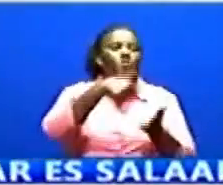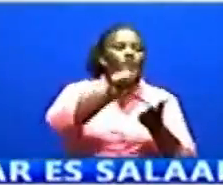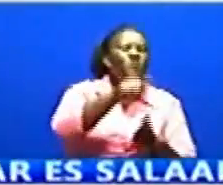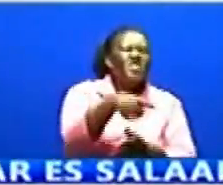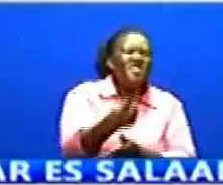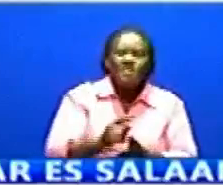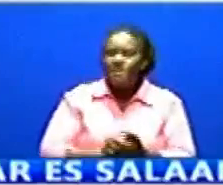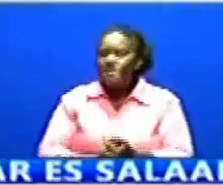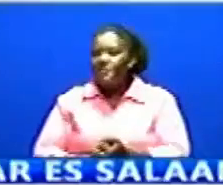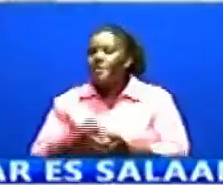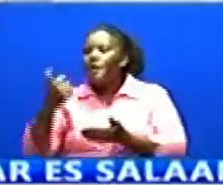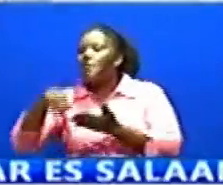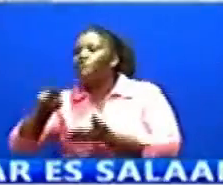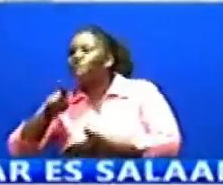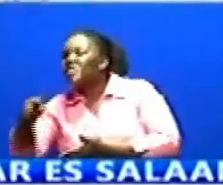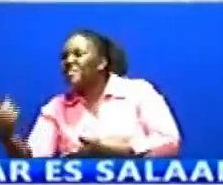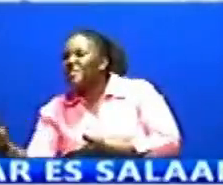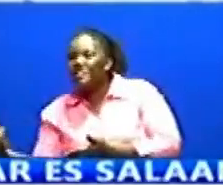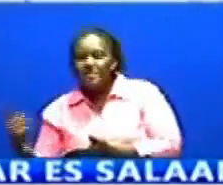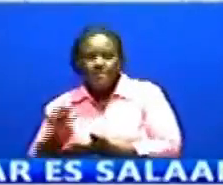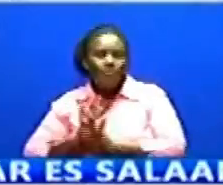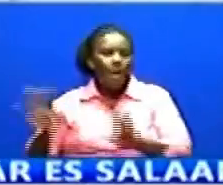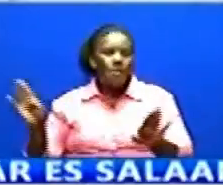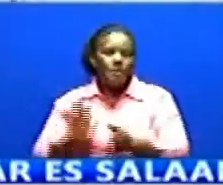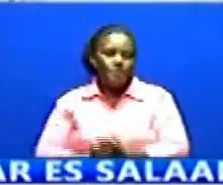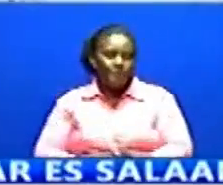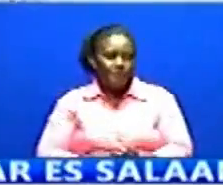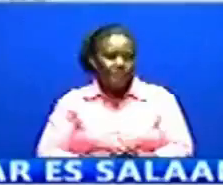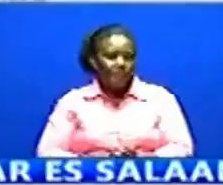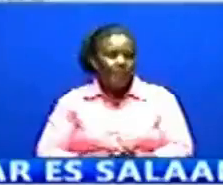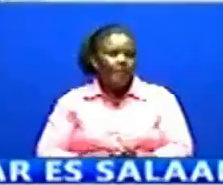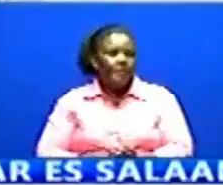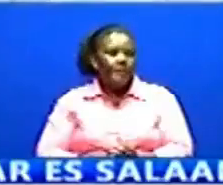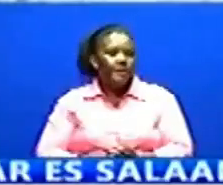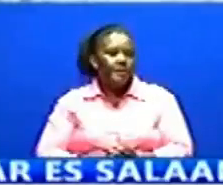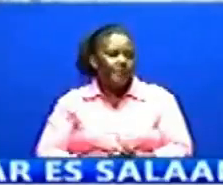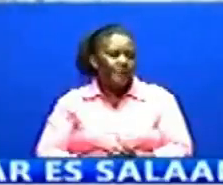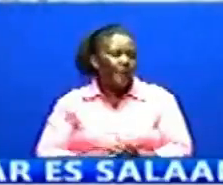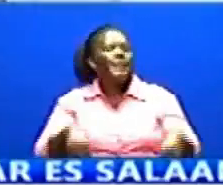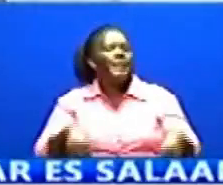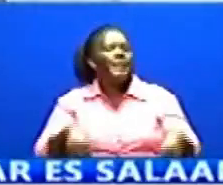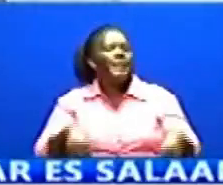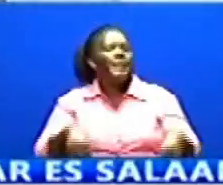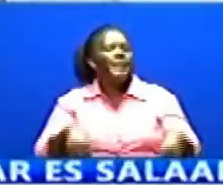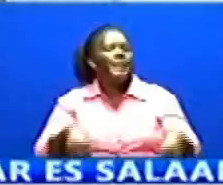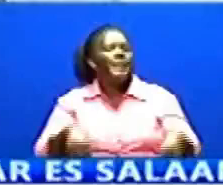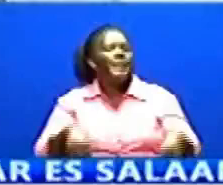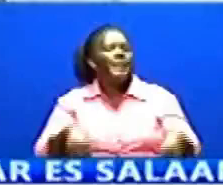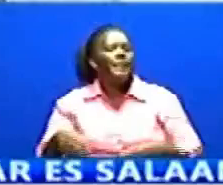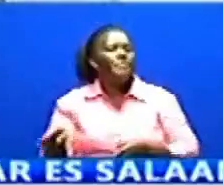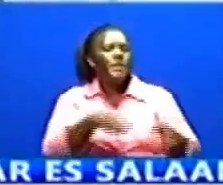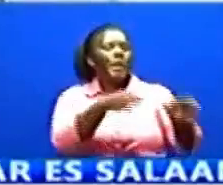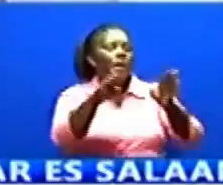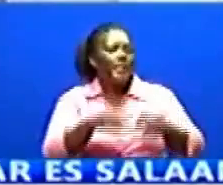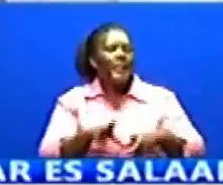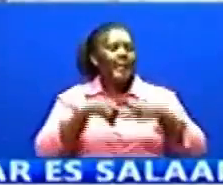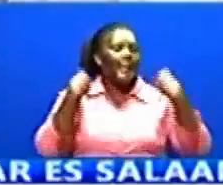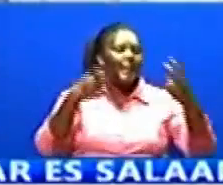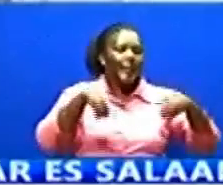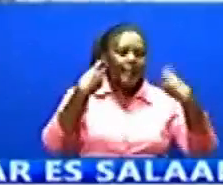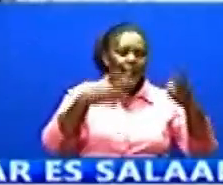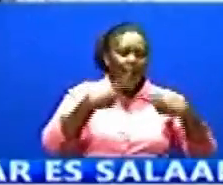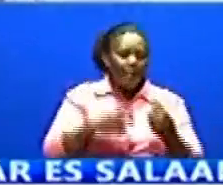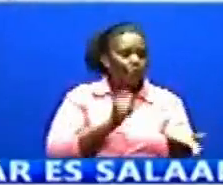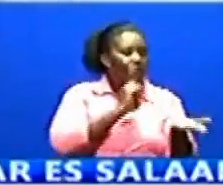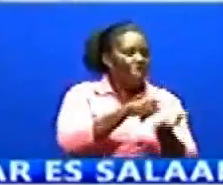dukani kaita Nenda dukani kaita eti basi Kwe wapo tu hivo tunashinana nao Mometa andi tunapita kupigeza nao Kelele Kutwa kutwa Keni ya mina